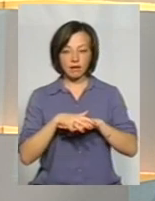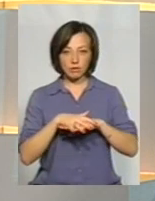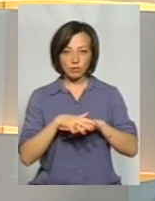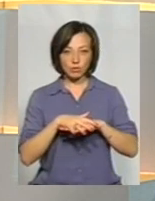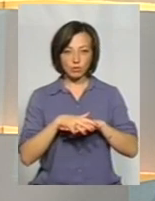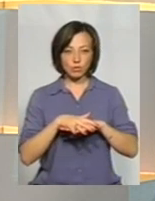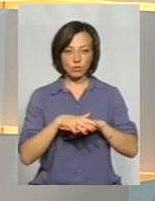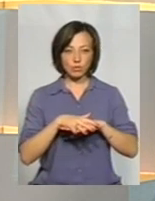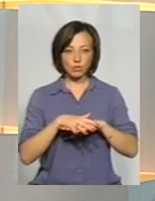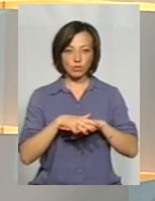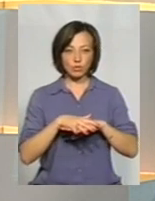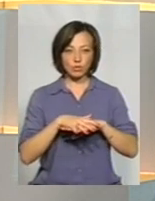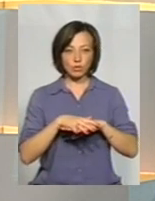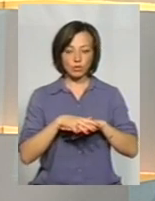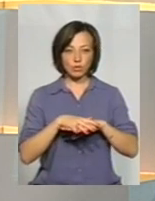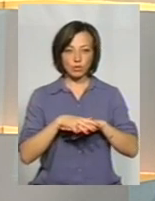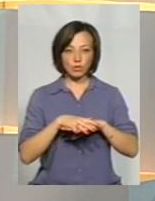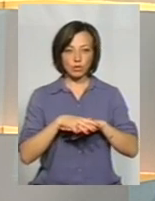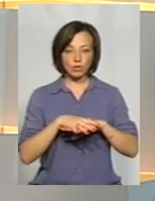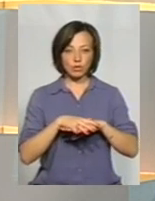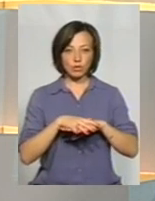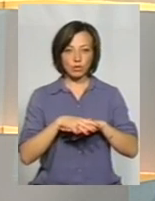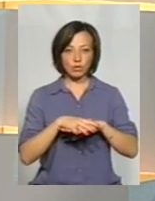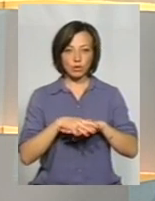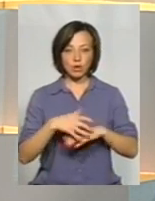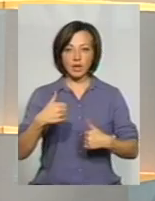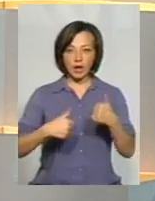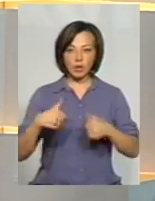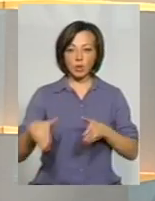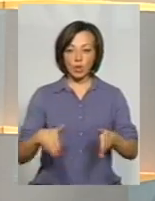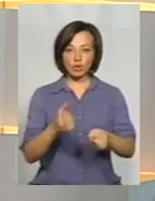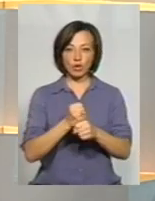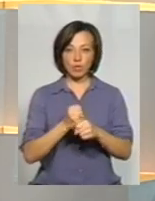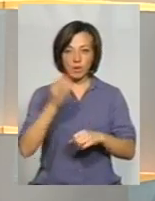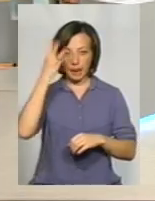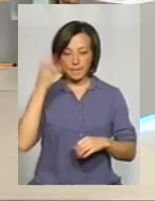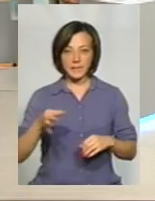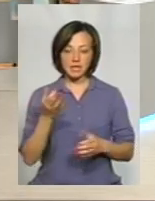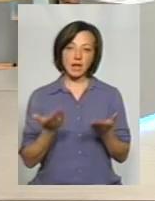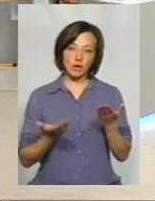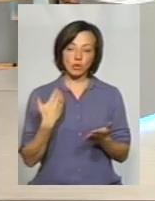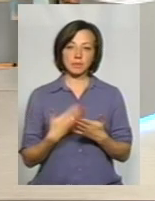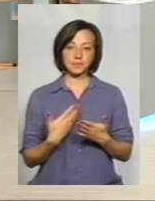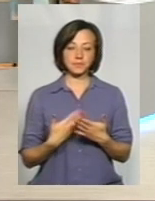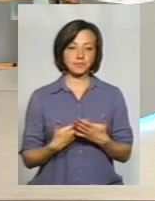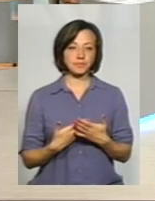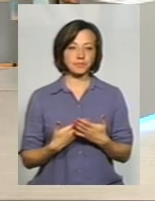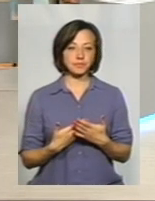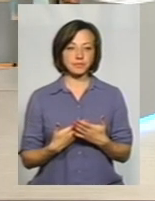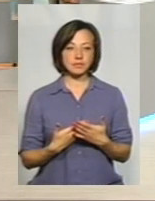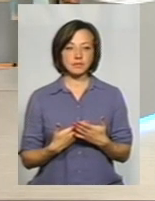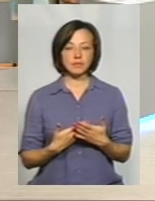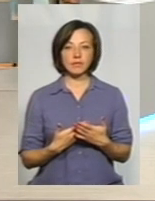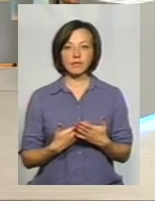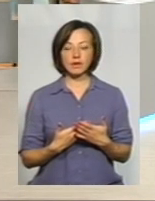дружних робіт у Хмельниччині. Ну, якщо взяти навіть теж язик,